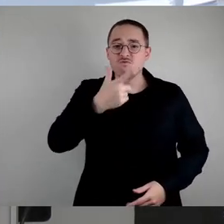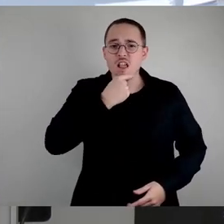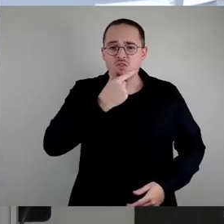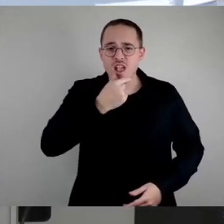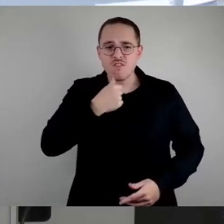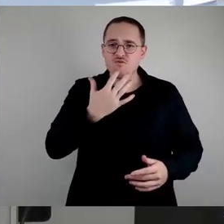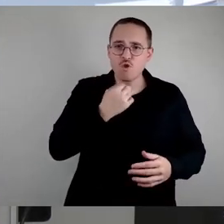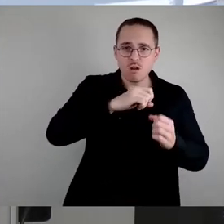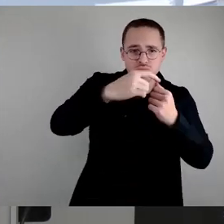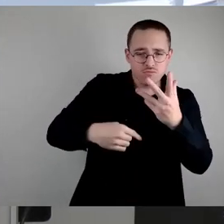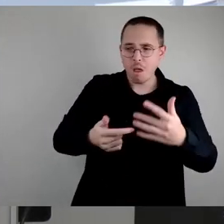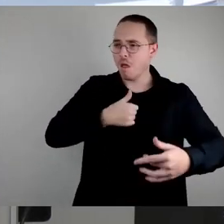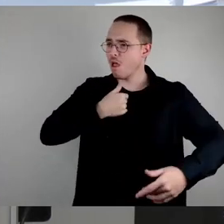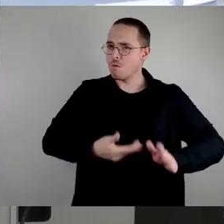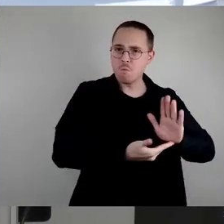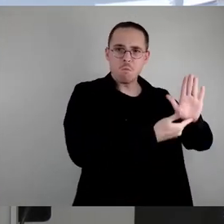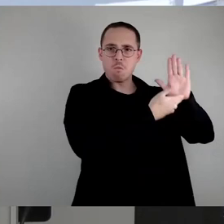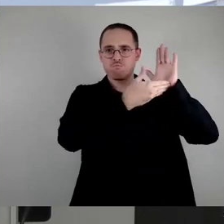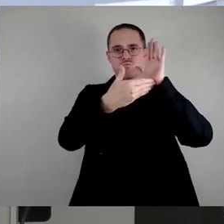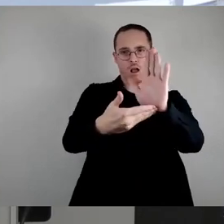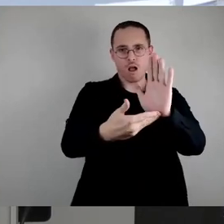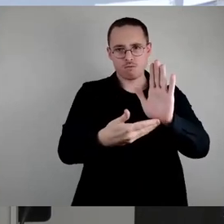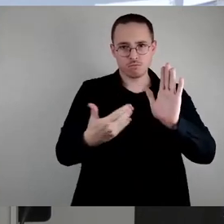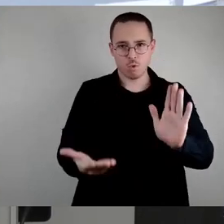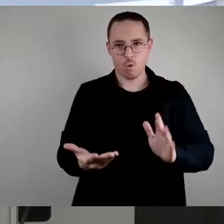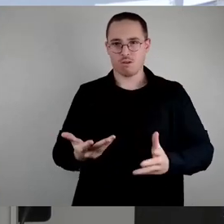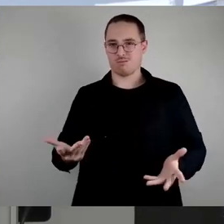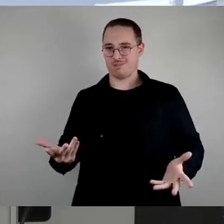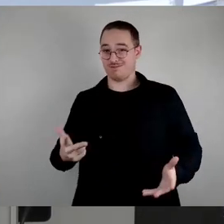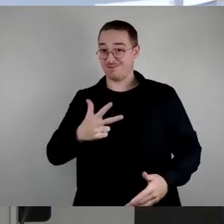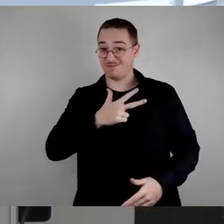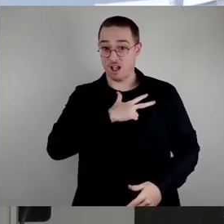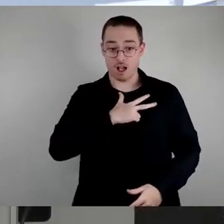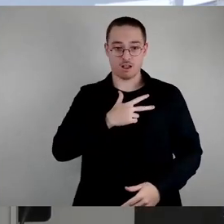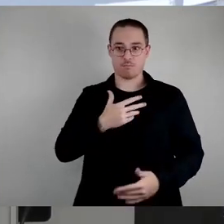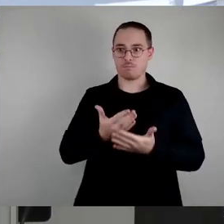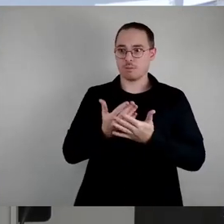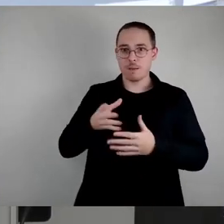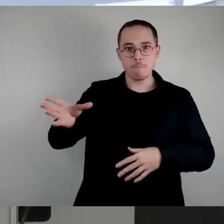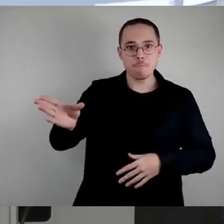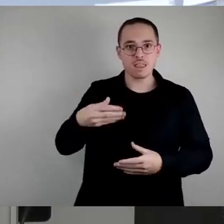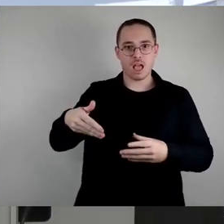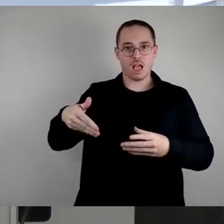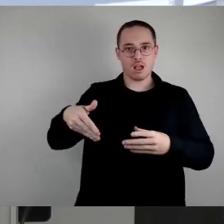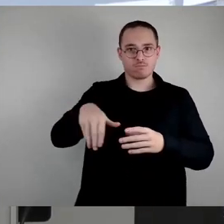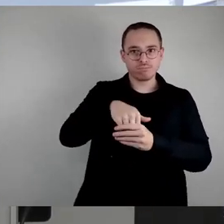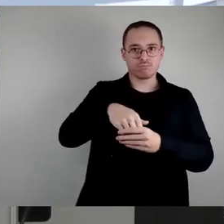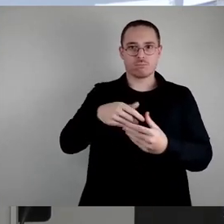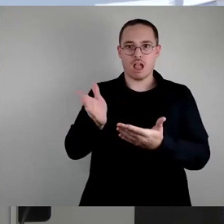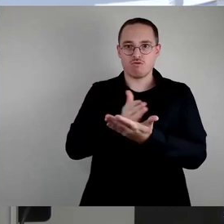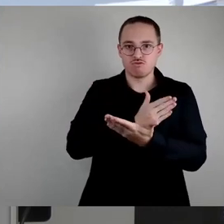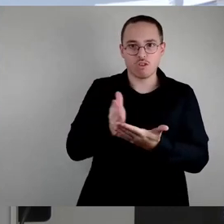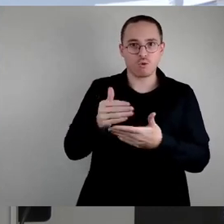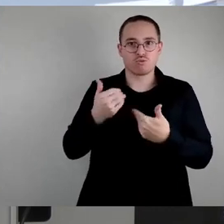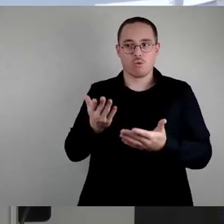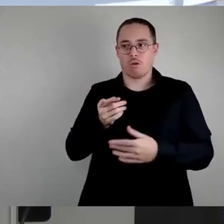konkrete Bürgerbeteiligung geht, nämlich um Mitsprachemöglichkeiten für betroffene Bürgerinnen und Bürger, dann schlagen sie sich in